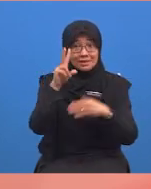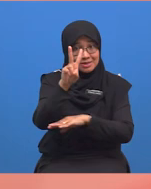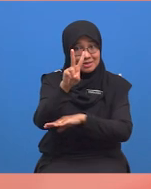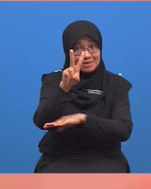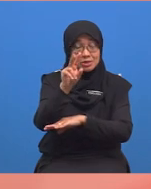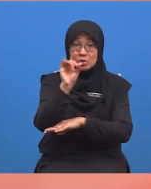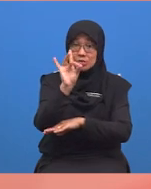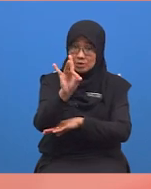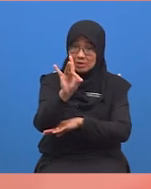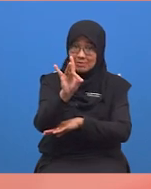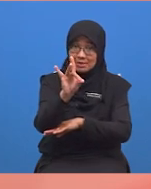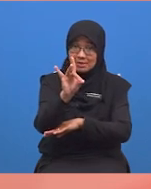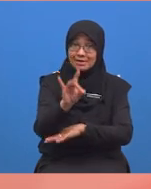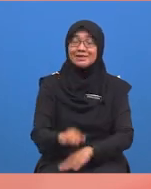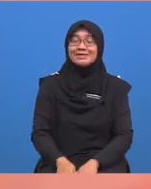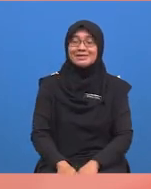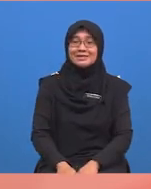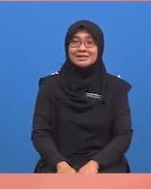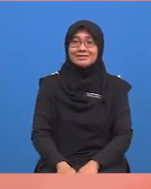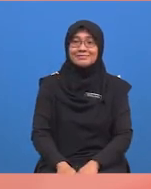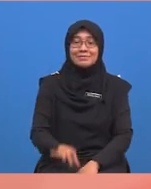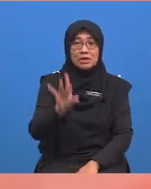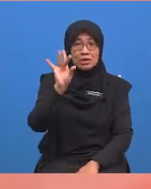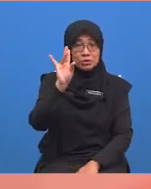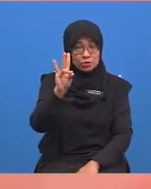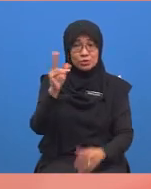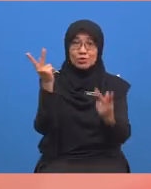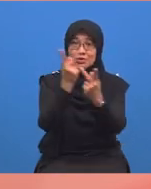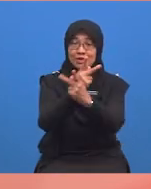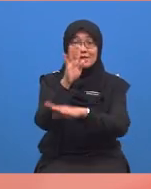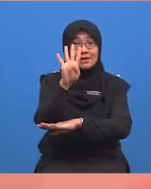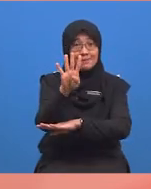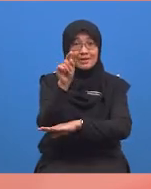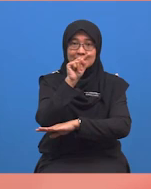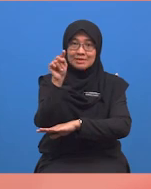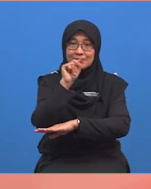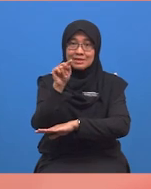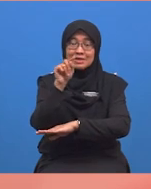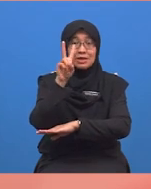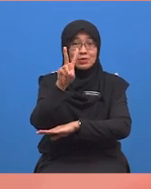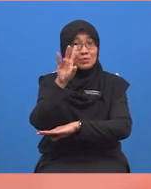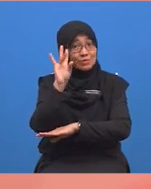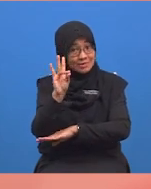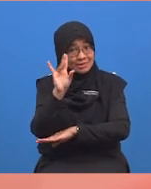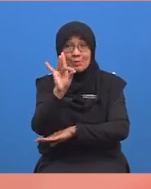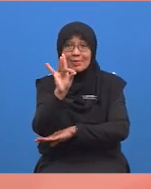puluh lapan iaitu tujuh darab empat sama dengan dua puluh lapan.